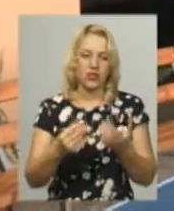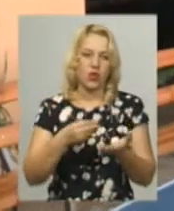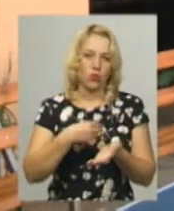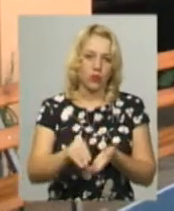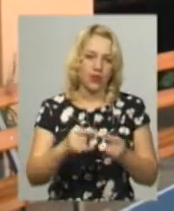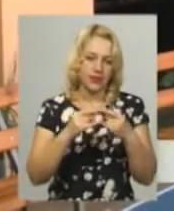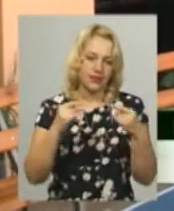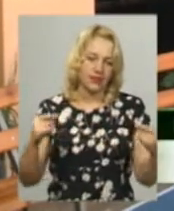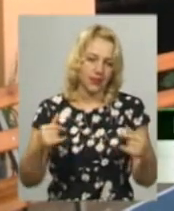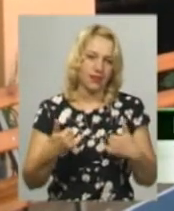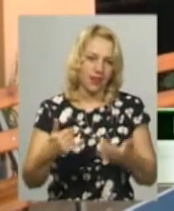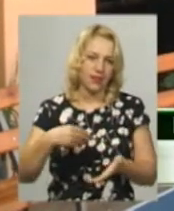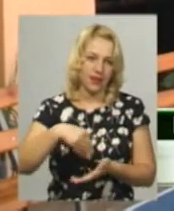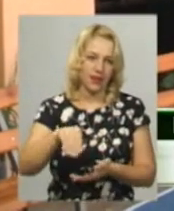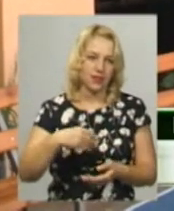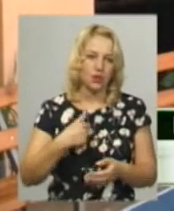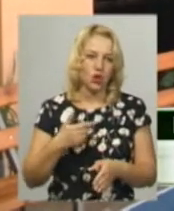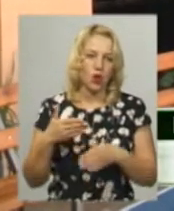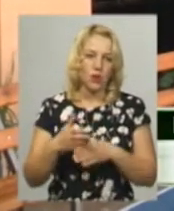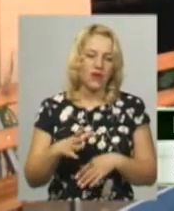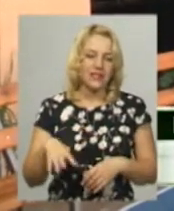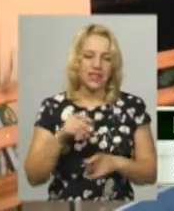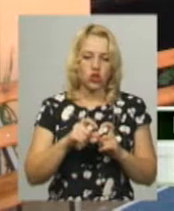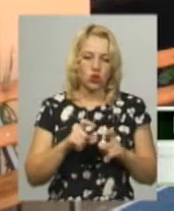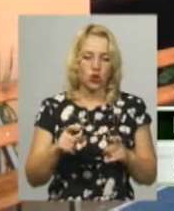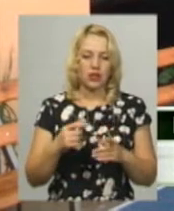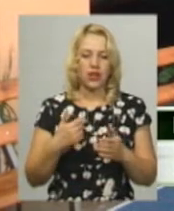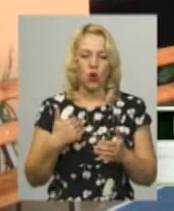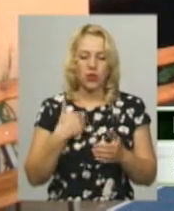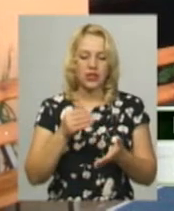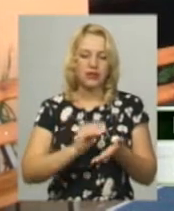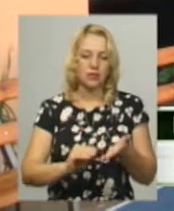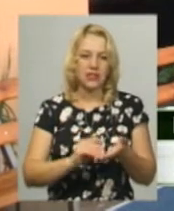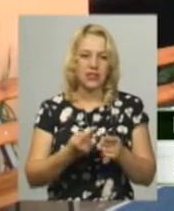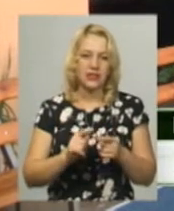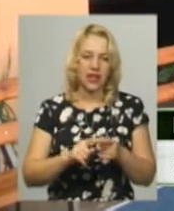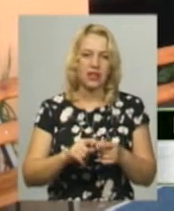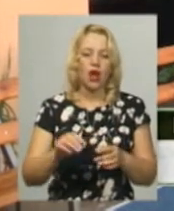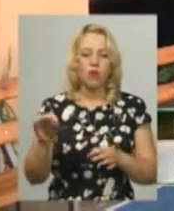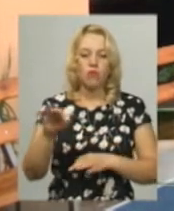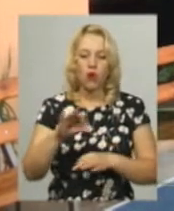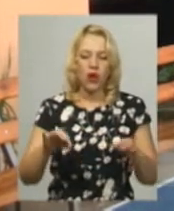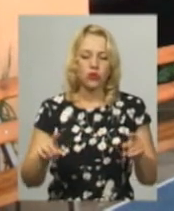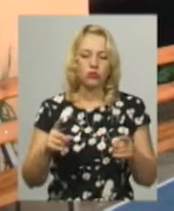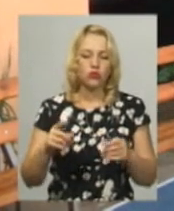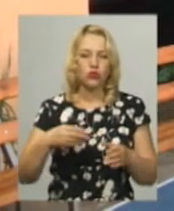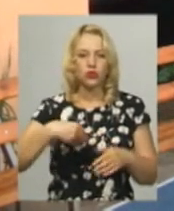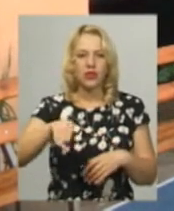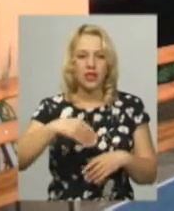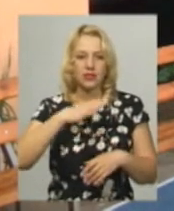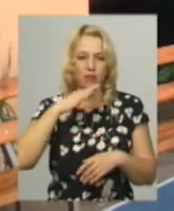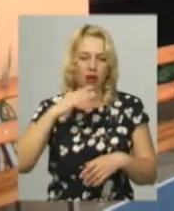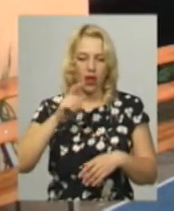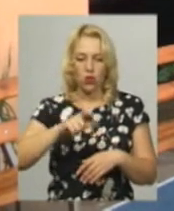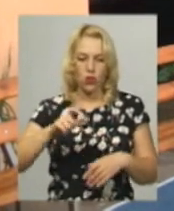допомагали всі, ми всією школою хотіли написати цей проєкт, адже теніс на це. Багато учнів нашої школи грають в